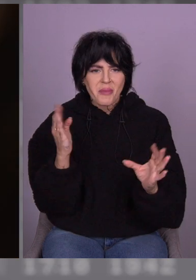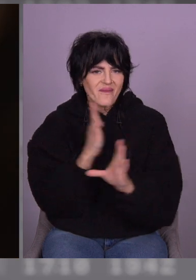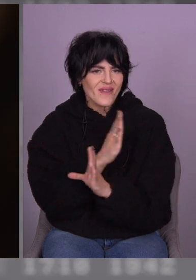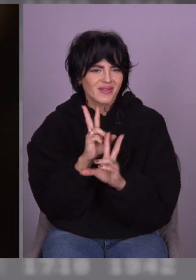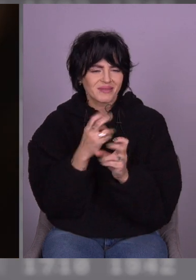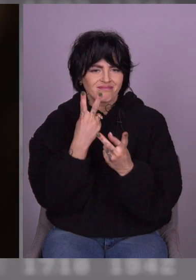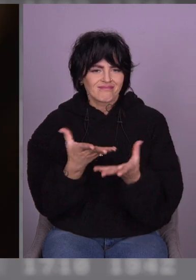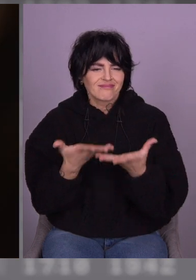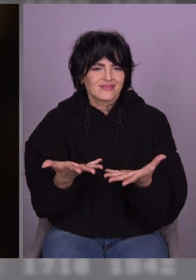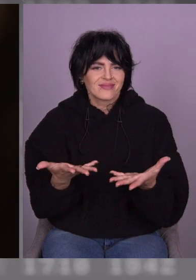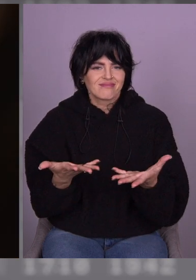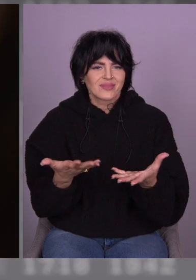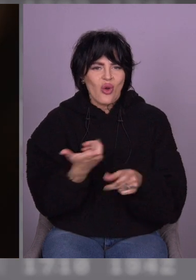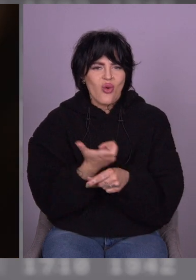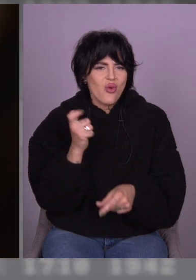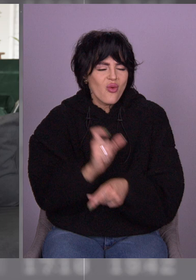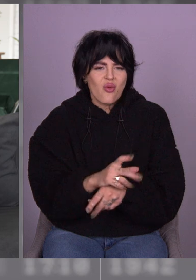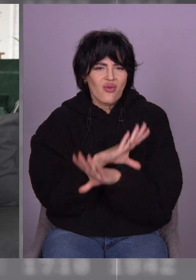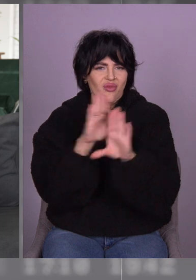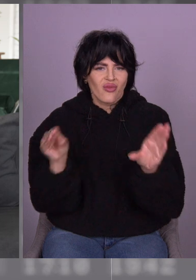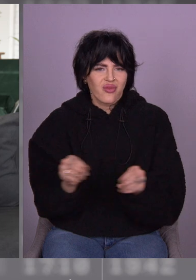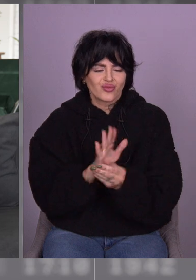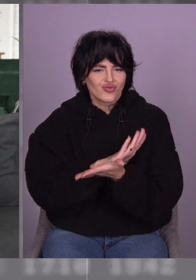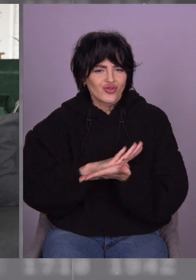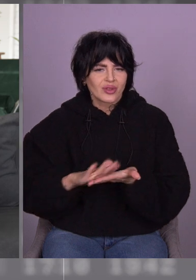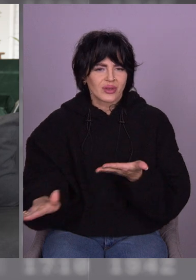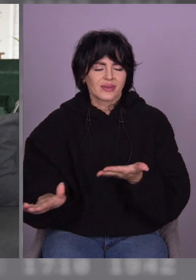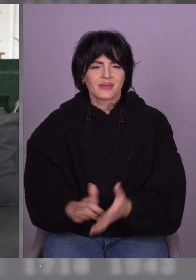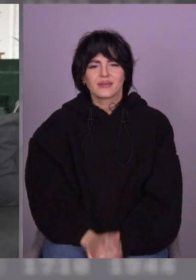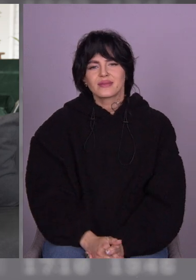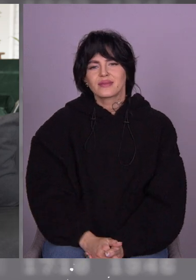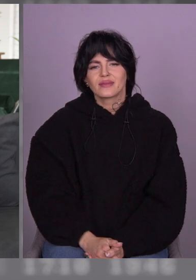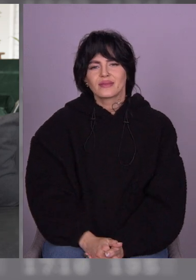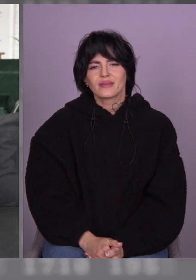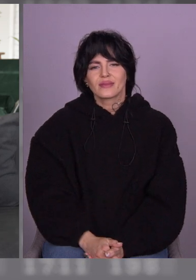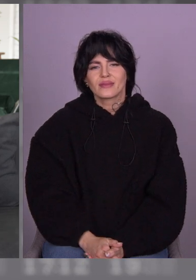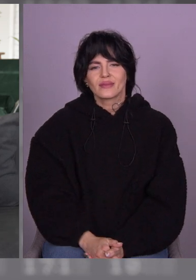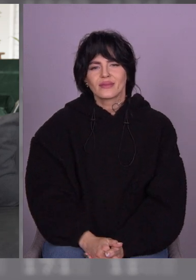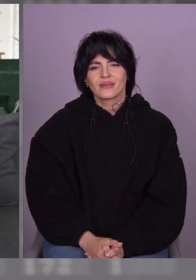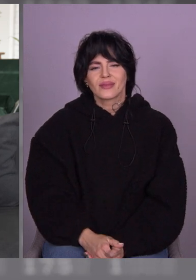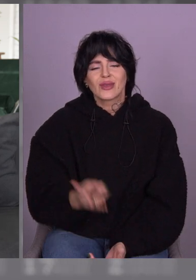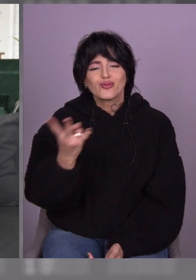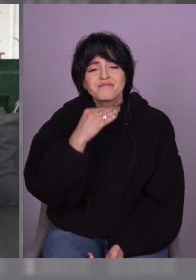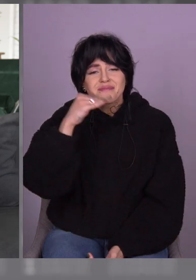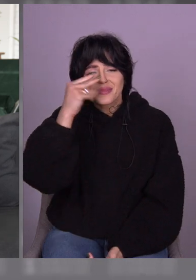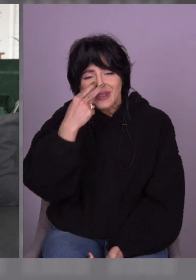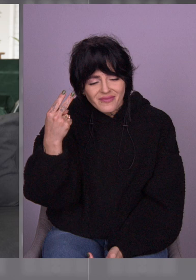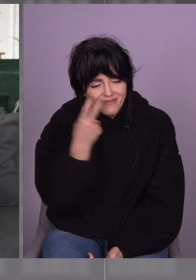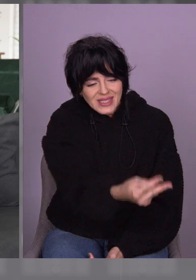ти не скажеш, що тут могло бути щось таке. Тату, подивись на книжку. Тату, дивись, підійди.